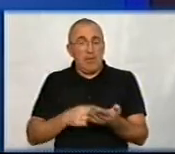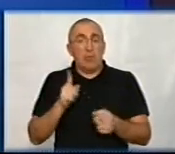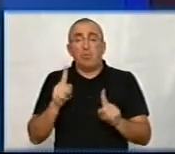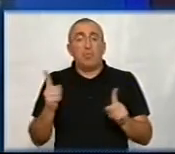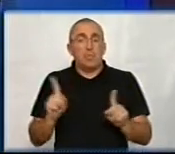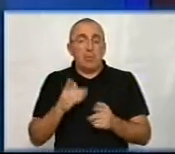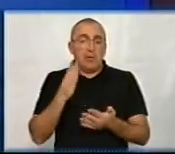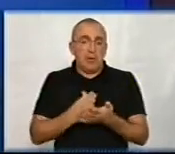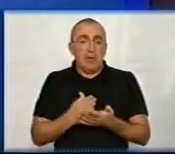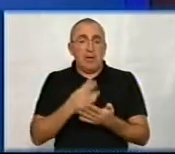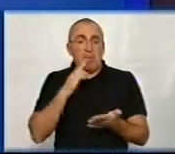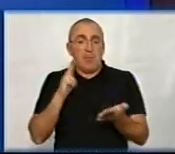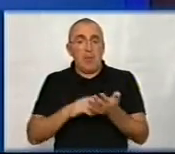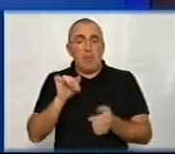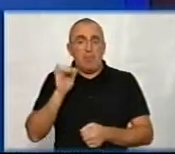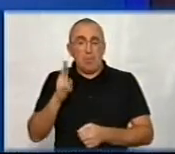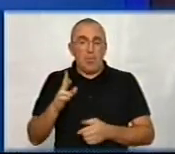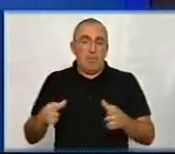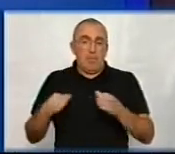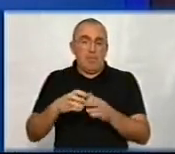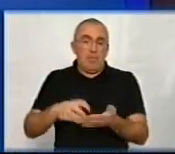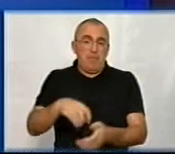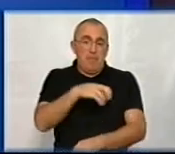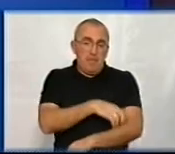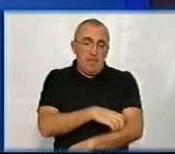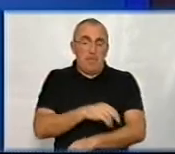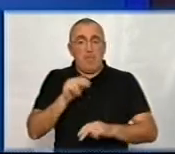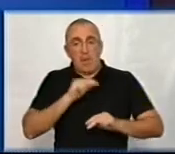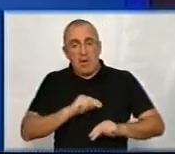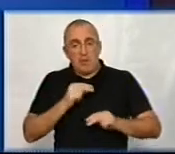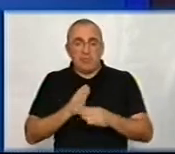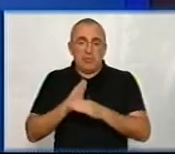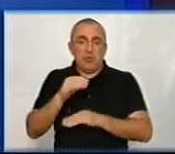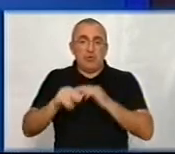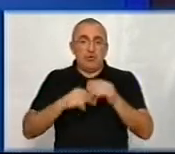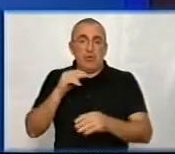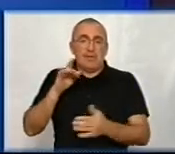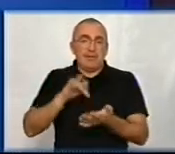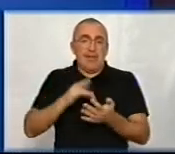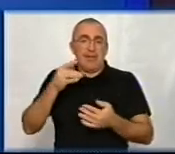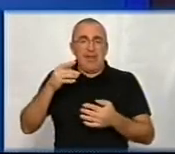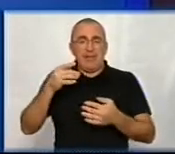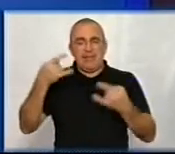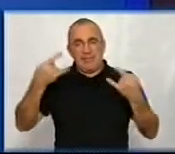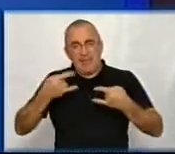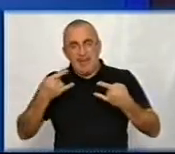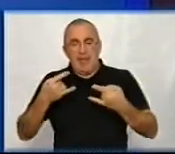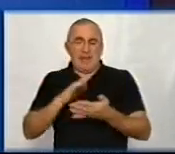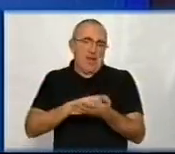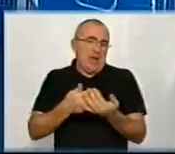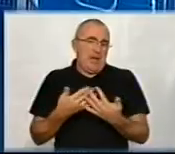що є певні брендбуки, політичні партії такі брендбуки, які працюють, вони заходять через центральні телеканали, там, і так далі, і так далі.